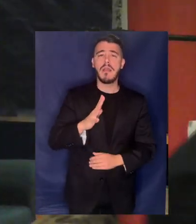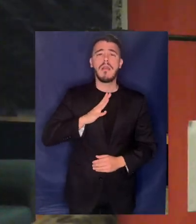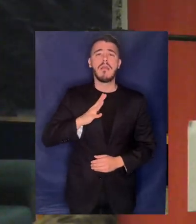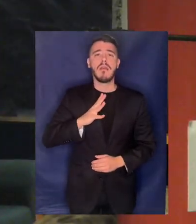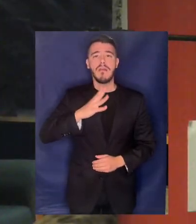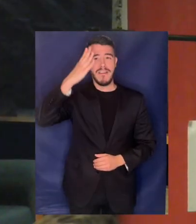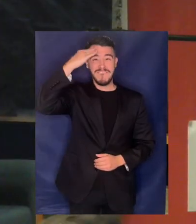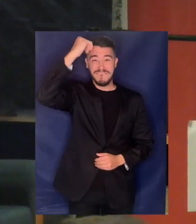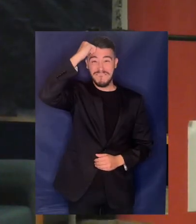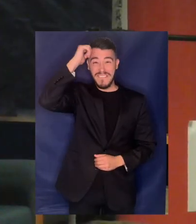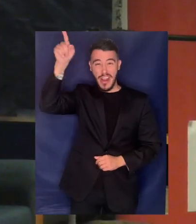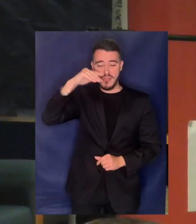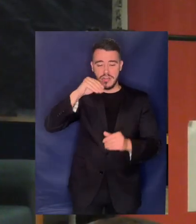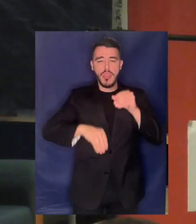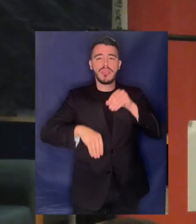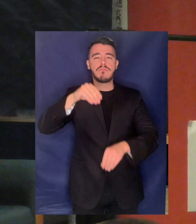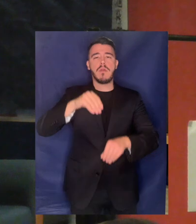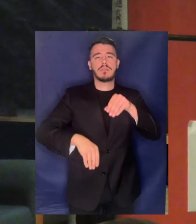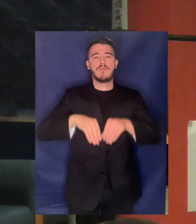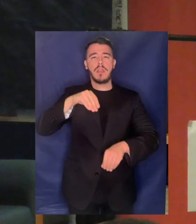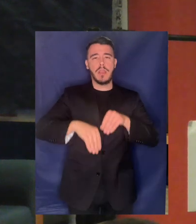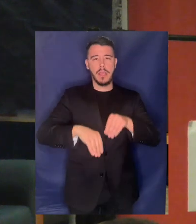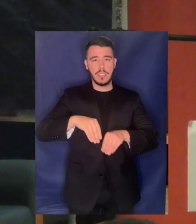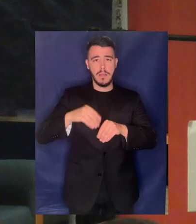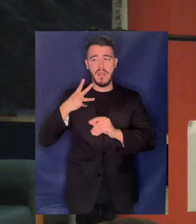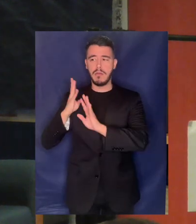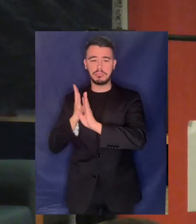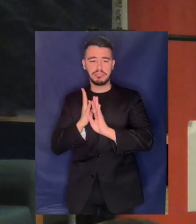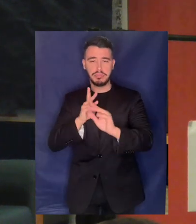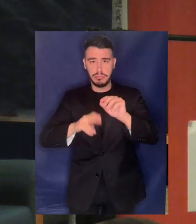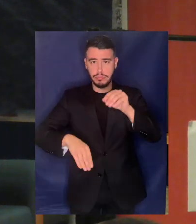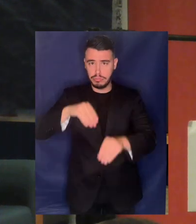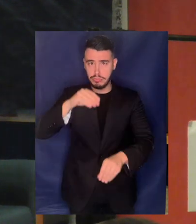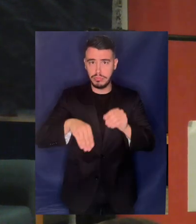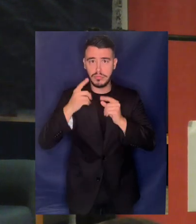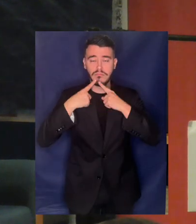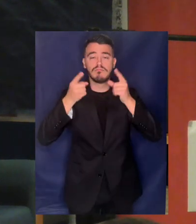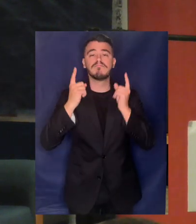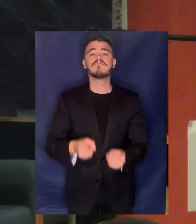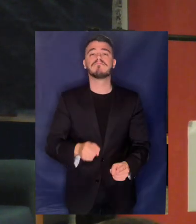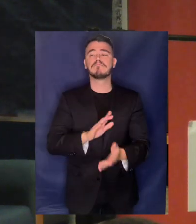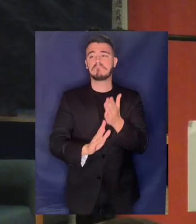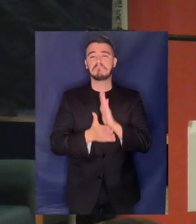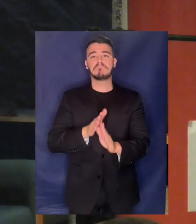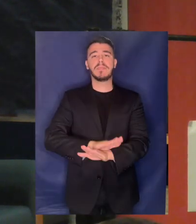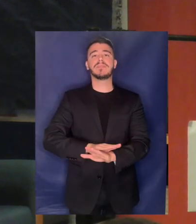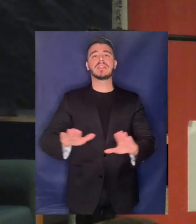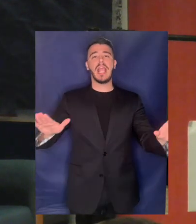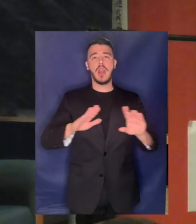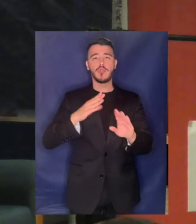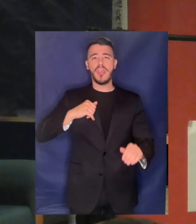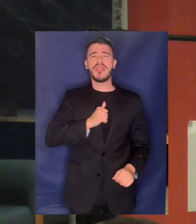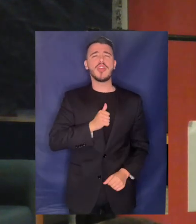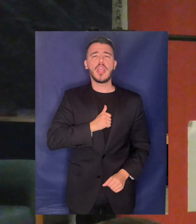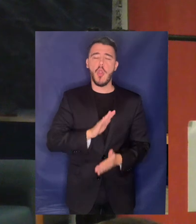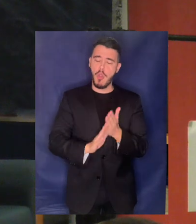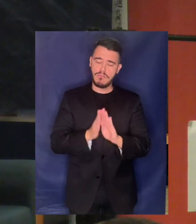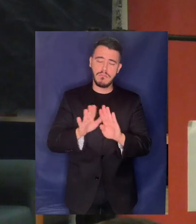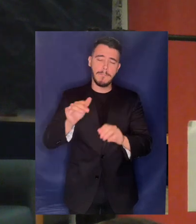μια διαδικασία δημοψηφίσματος όπου αποφάσισαν να αποδειοτικοποιηθεί και πάλι το νερό